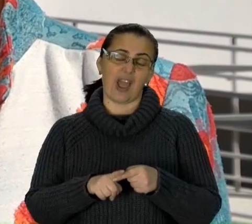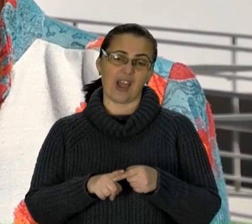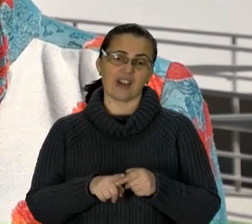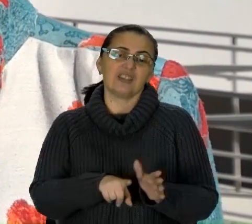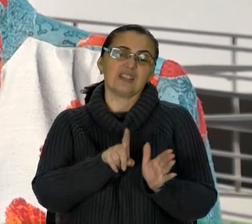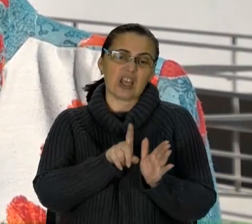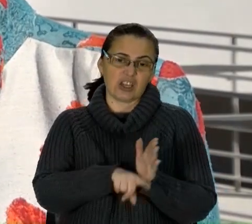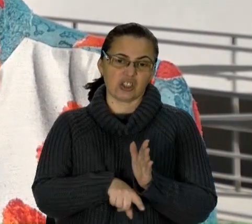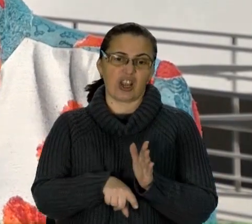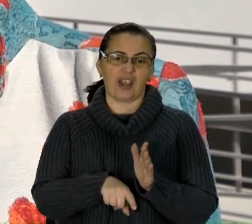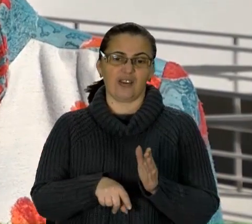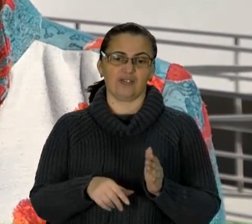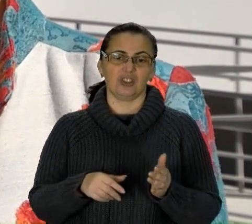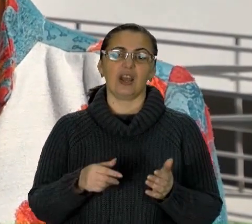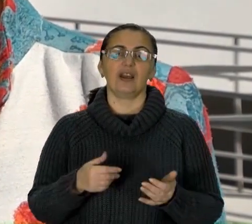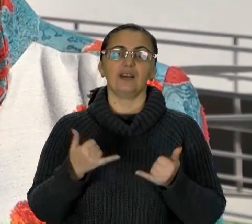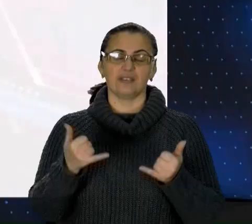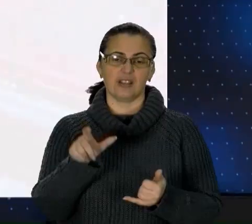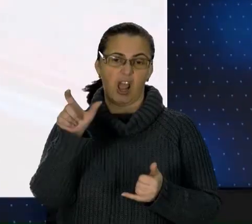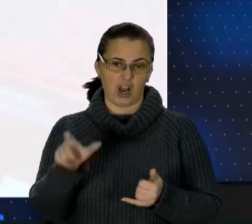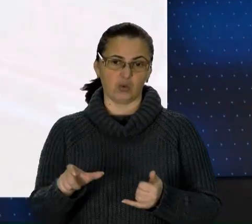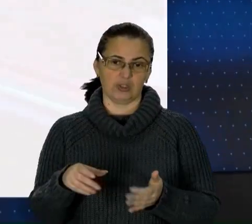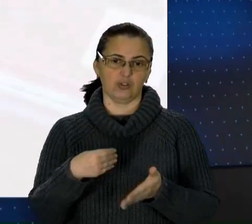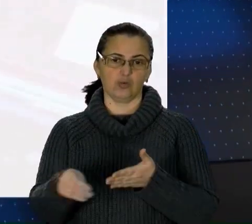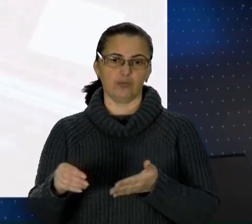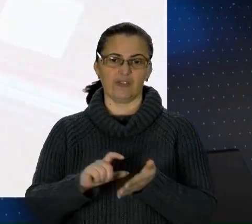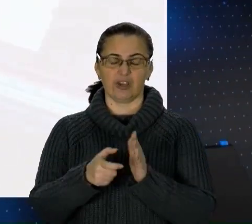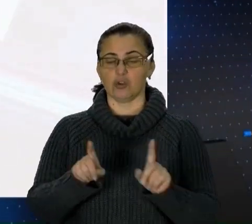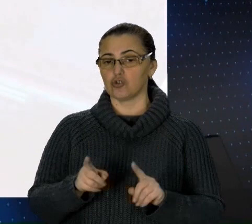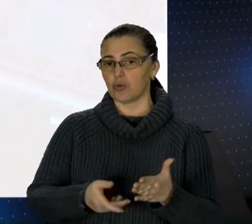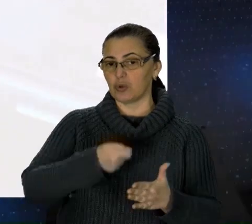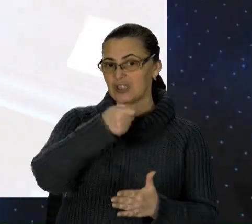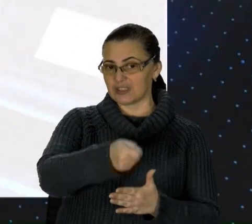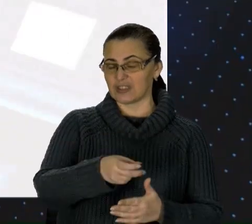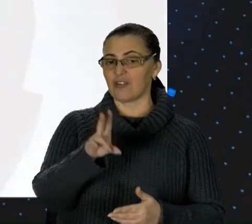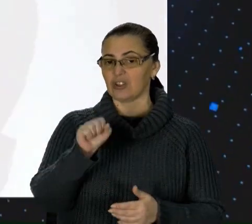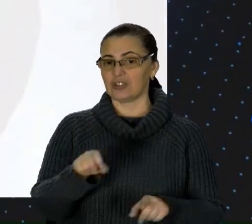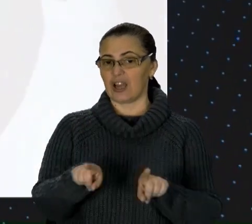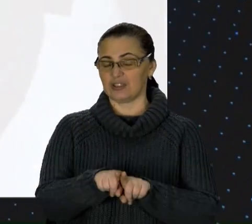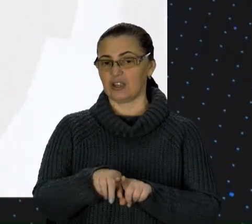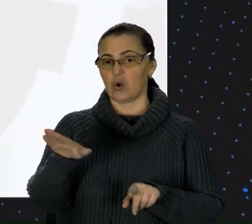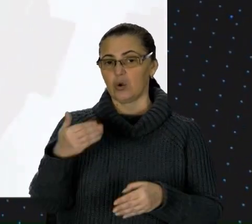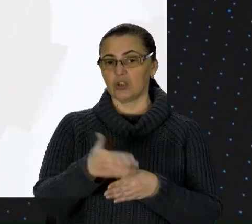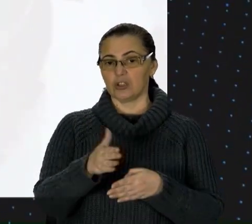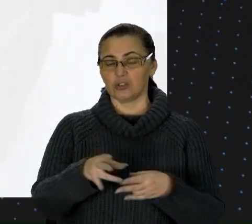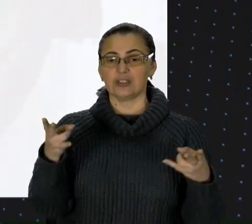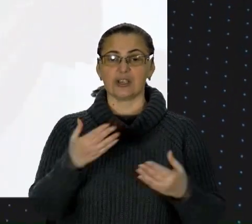самої людини купівлю цієї квартири. Аби подати заявку на президентське кредитування, потрібно звернутися до одного із державних